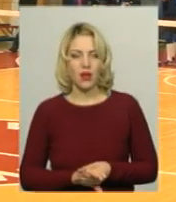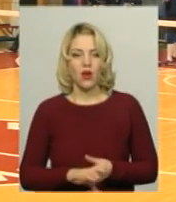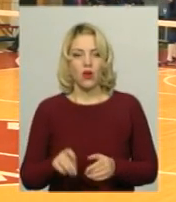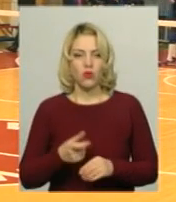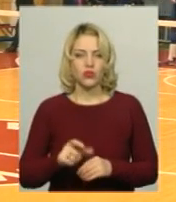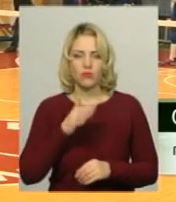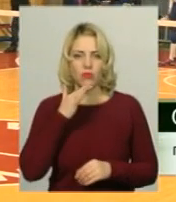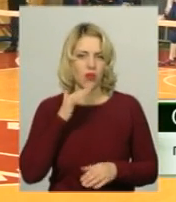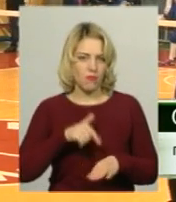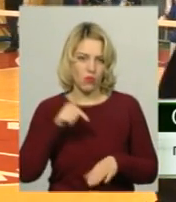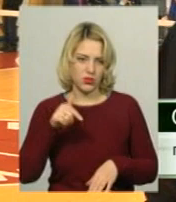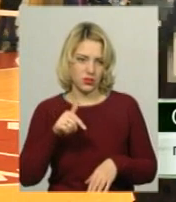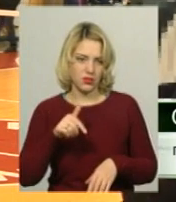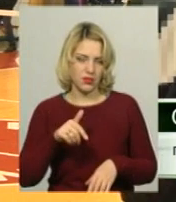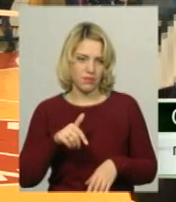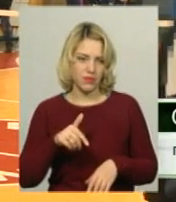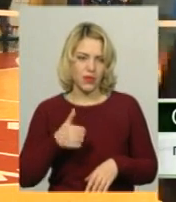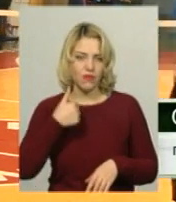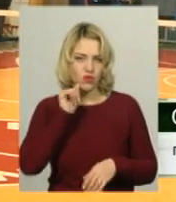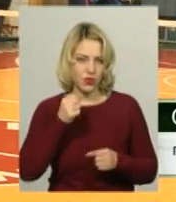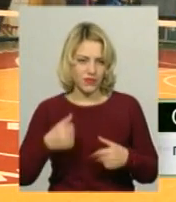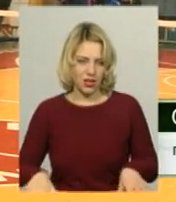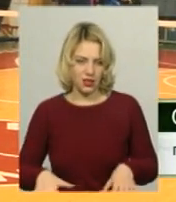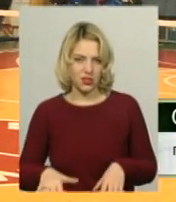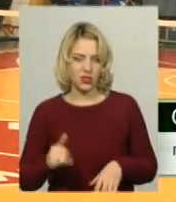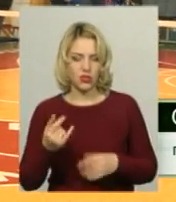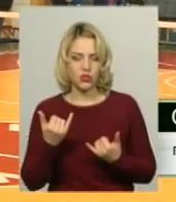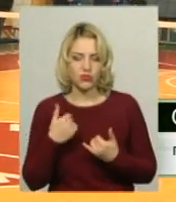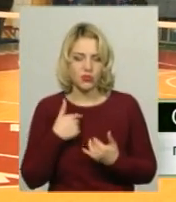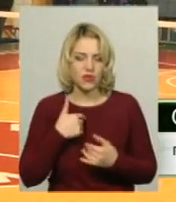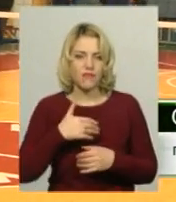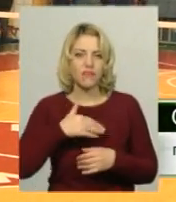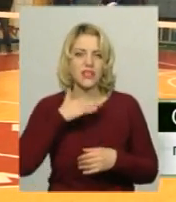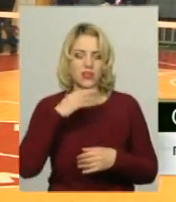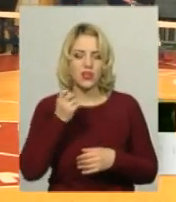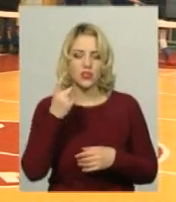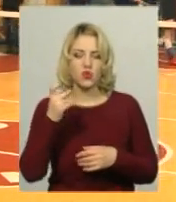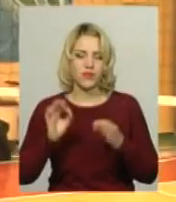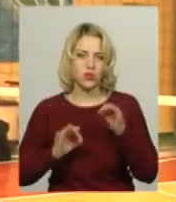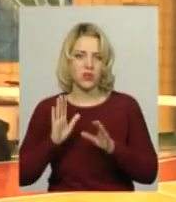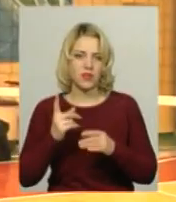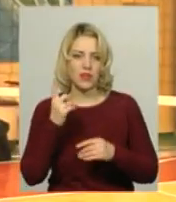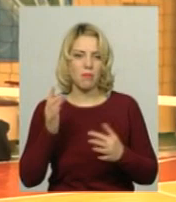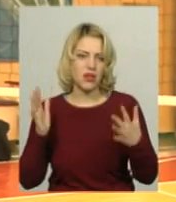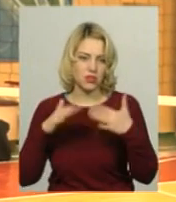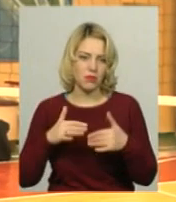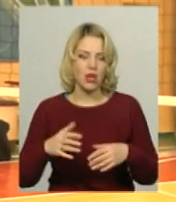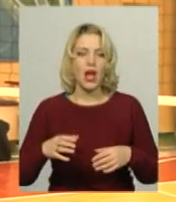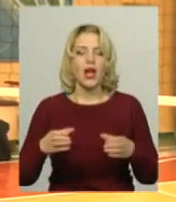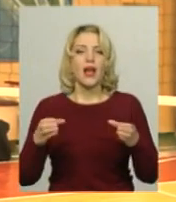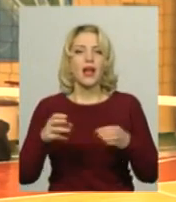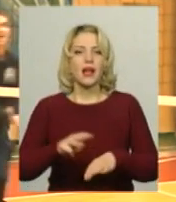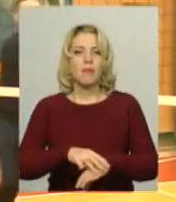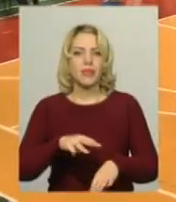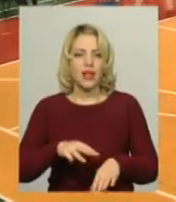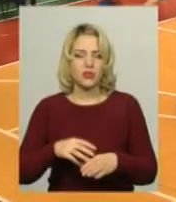багато емоцій вчора втратили. Тому нас вистачило на 100% лише на першу партію. Капітан команди «Новатор»